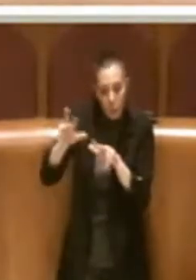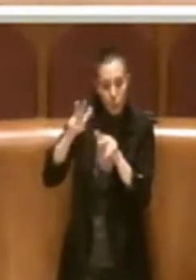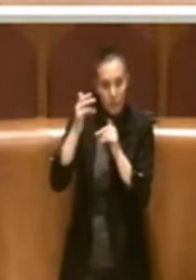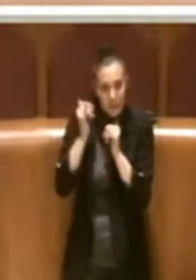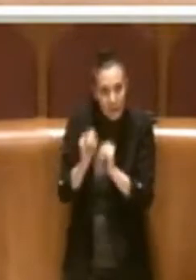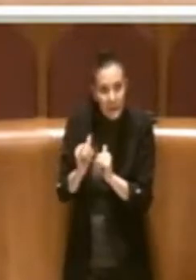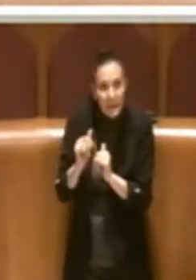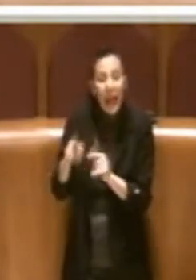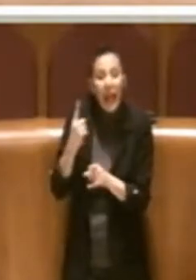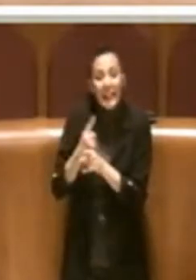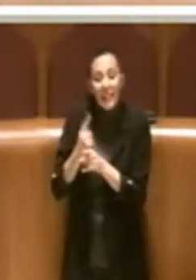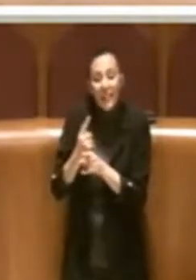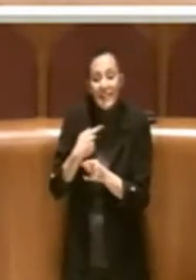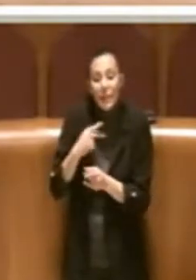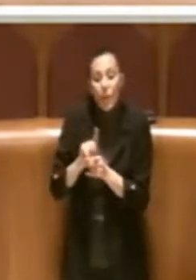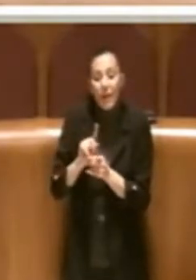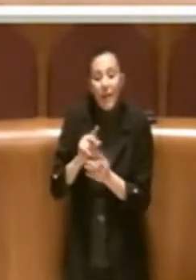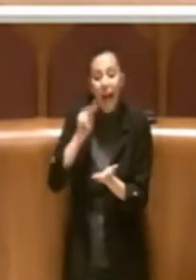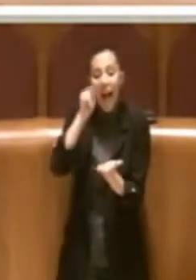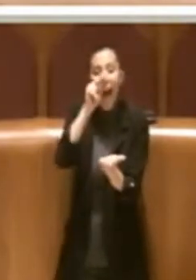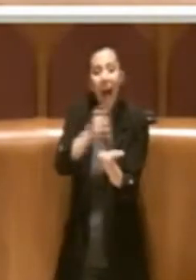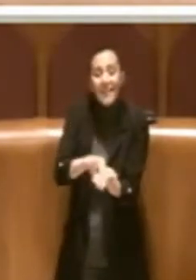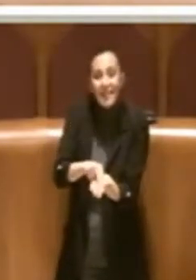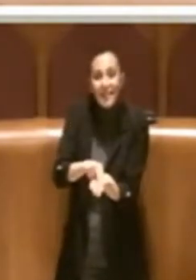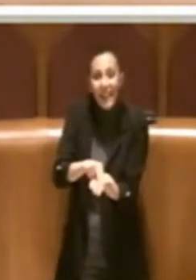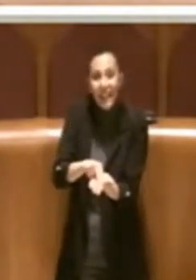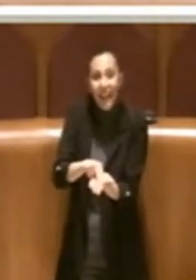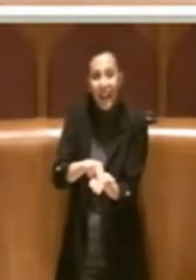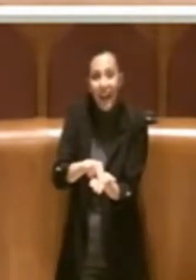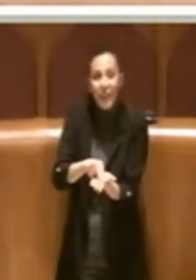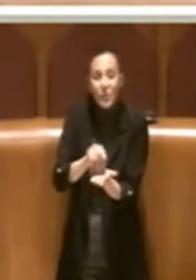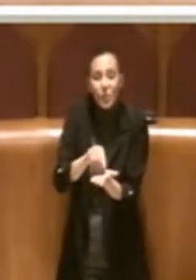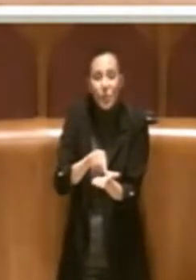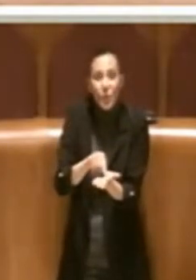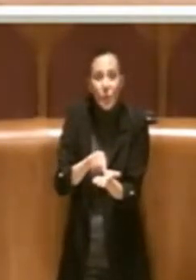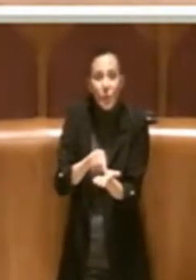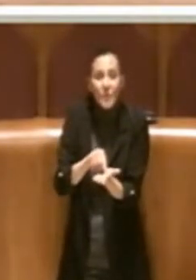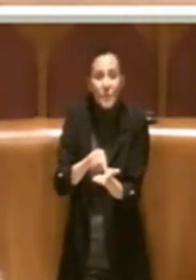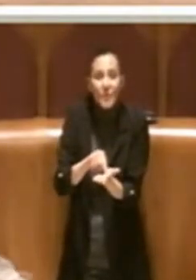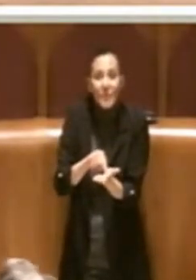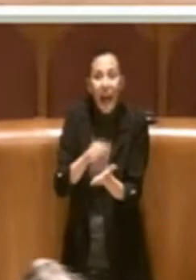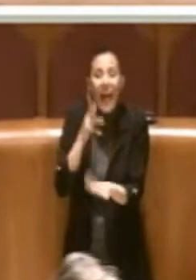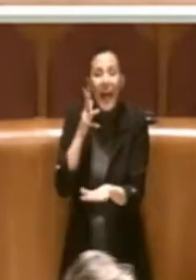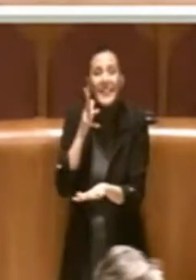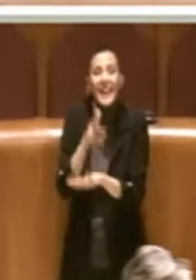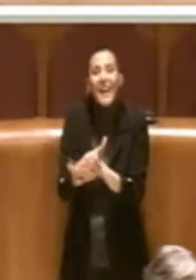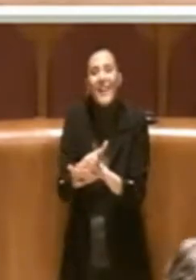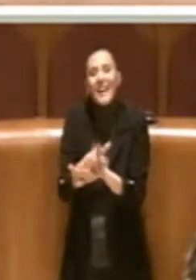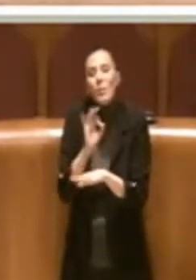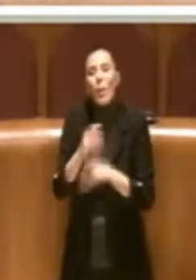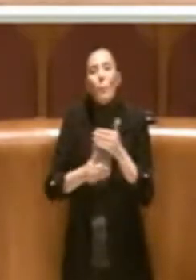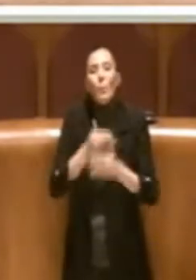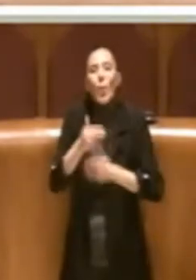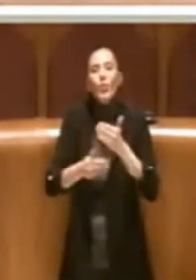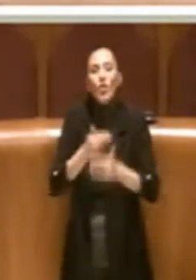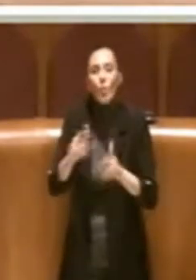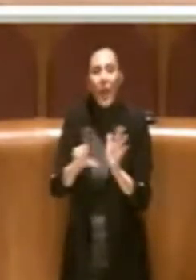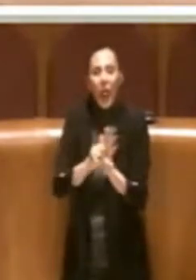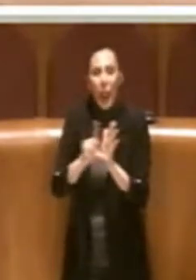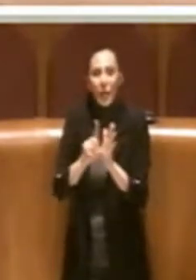che quindi deve essere assegnato tramite gli iter che sono previsti dalla legge.